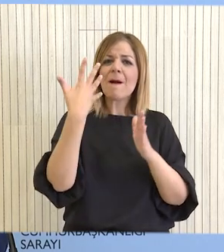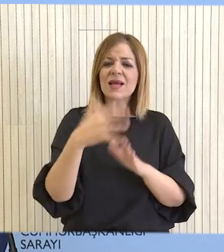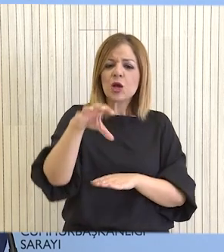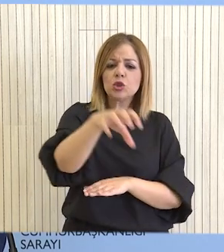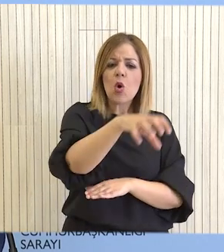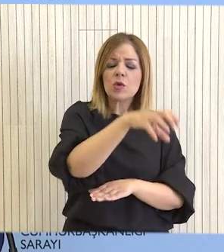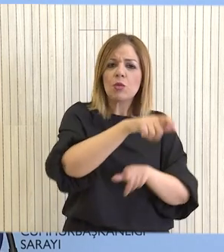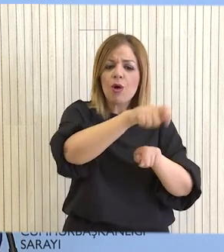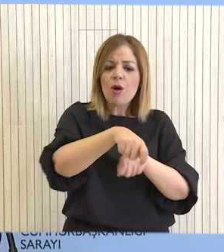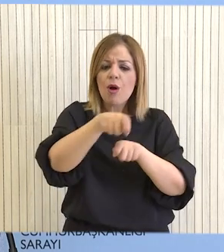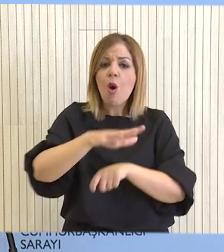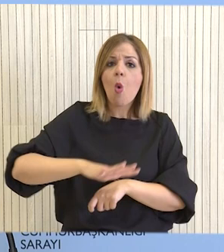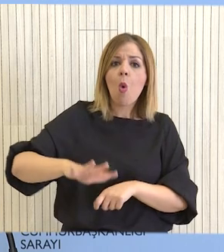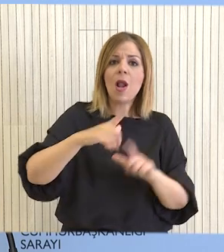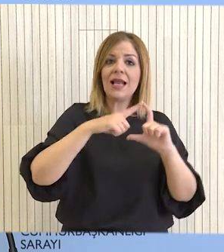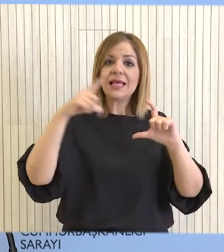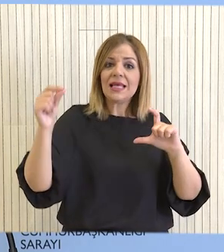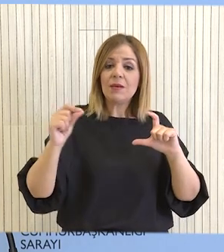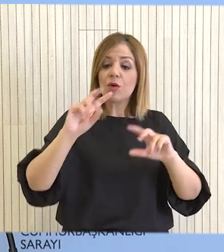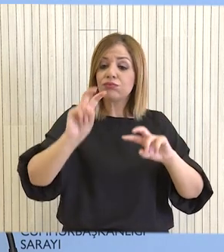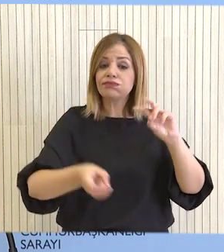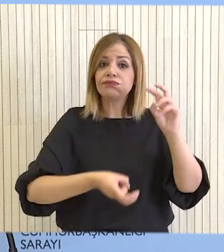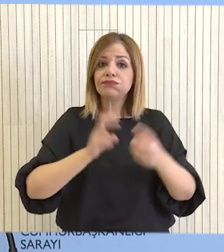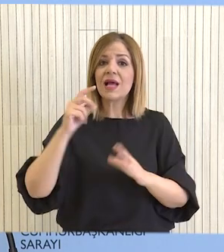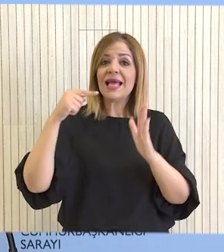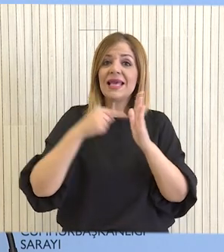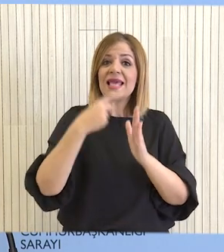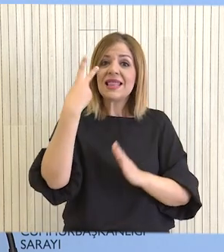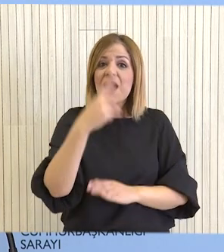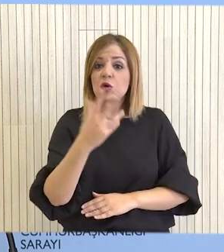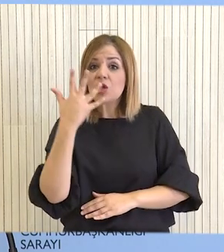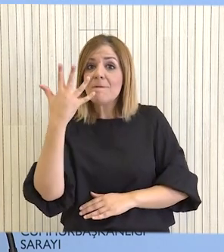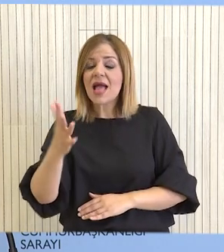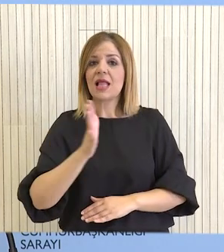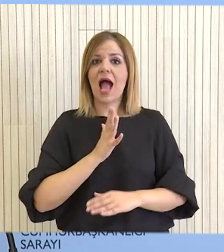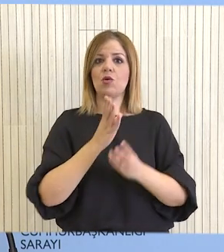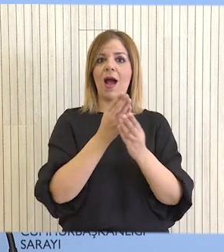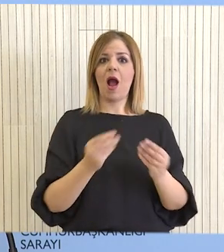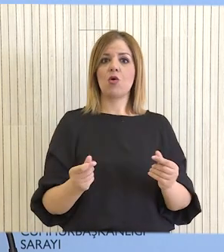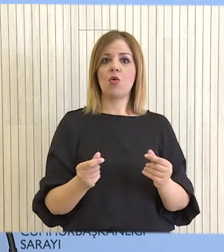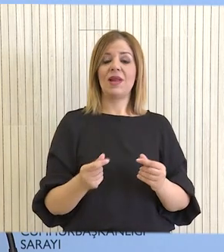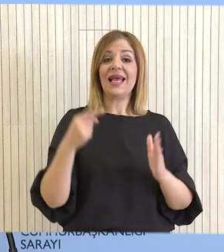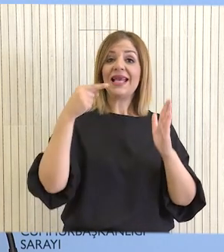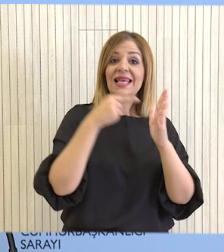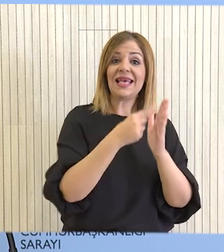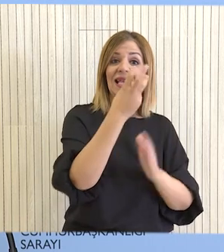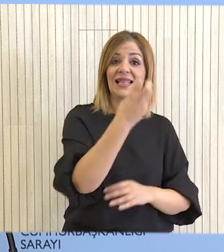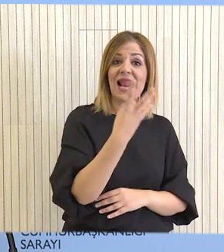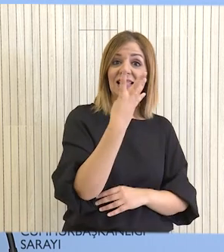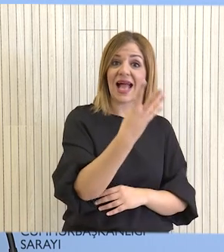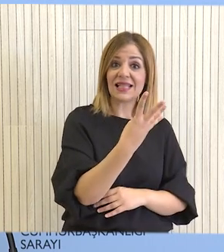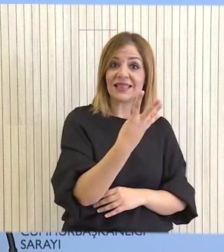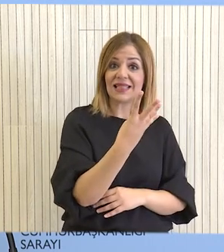ανασκαφές σε όλο το νησί, από όπου έχουν εκταφεί πάνω από 1.205 συνολικά αγνοούμενοι, εκ των οποίων οι 1.034,